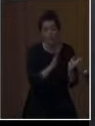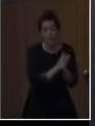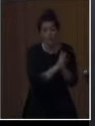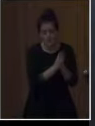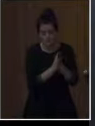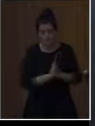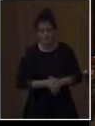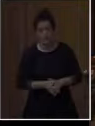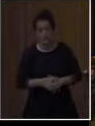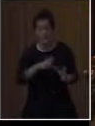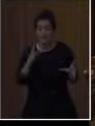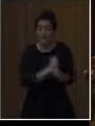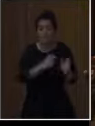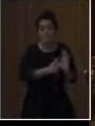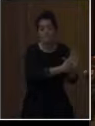Έγιναν παρουσιαστές.